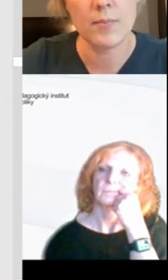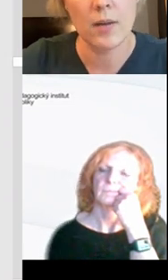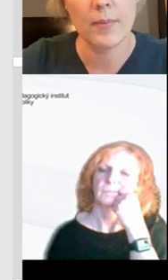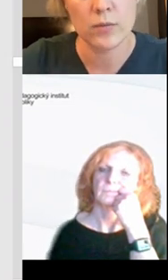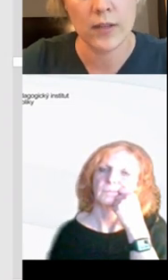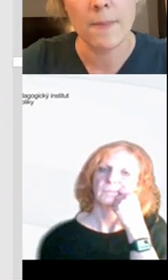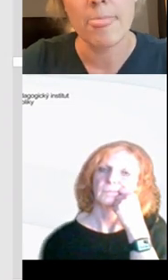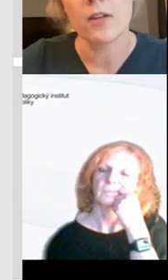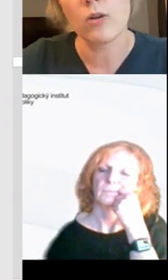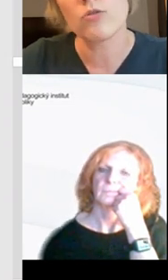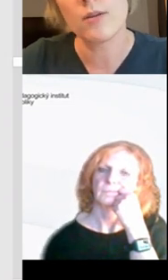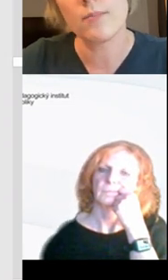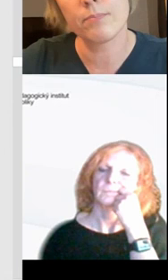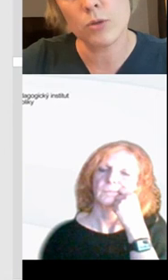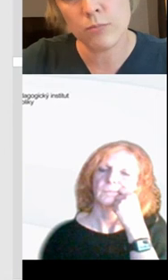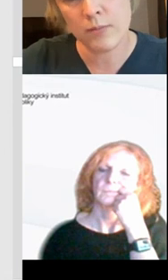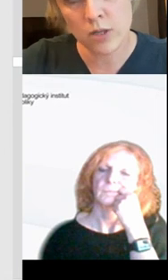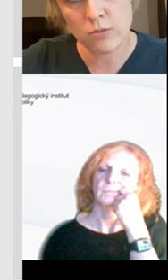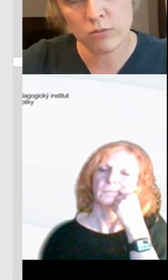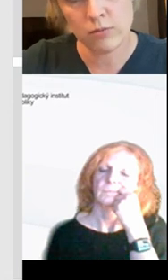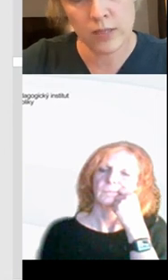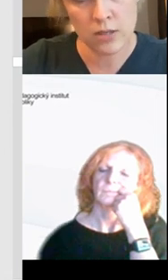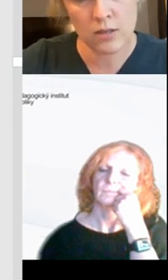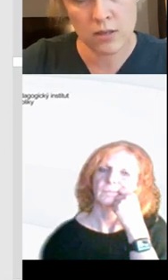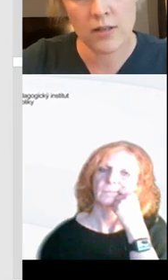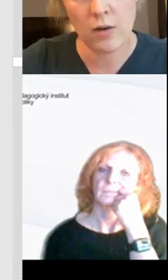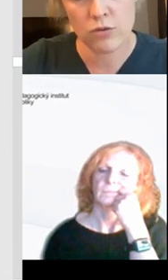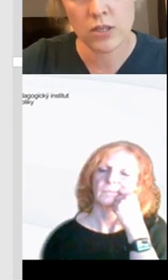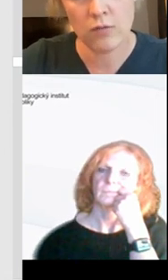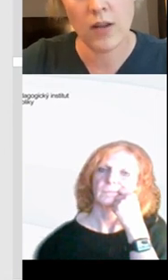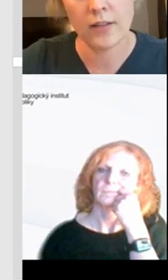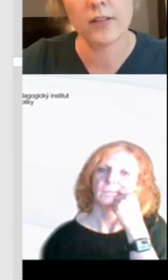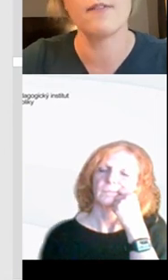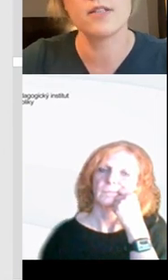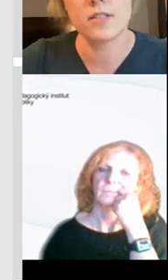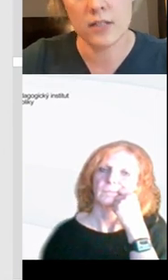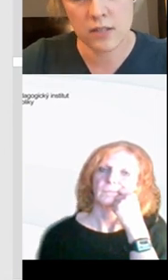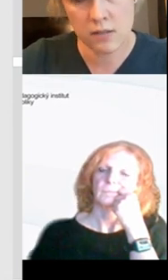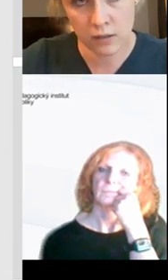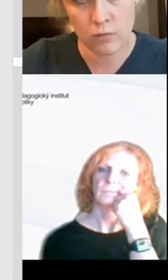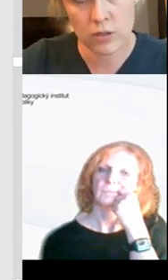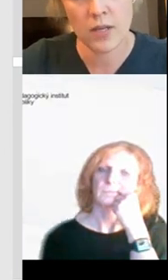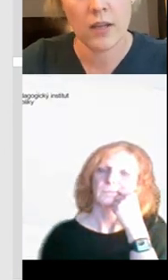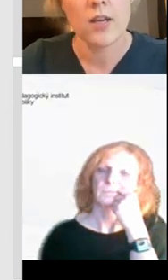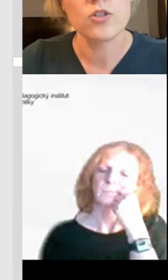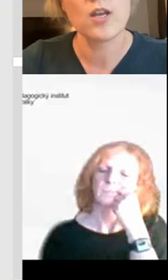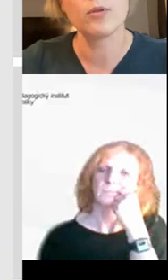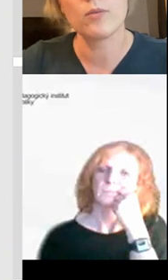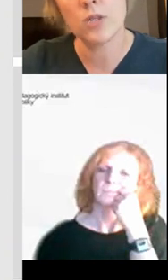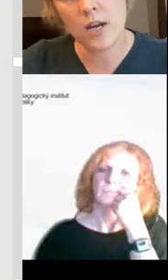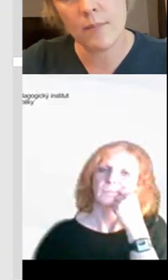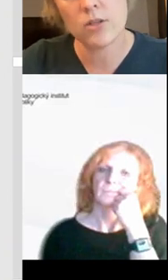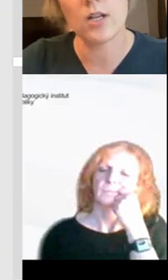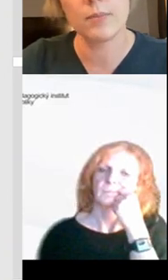nějakým způsobem dál pracovat. To, že postupem času, až se ty děti naučí ovládat klávesnici, až se ty děti naučí psát,